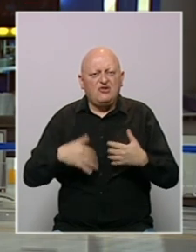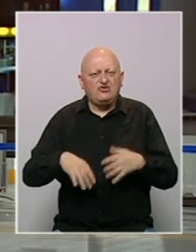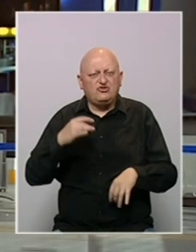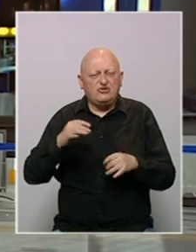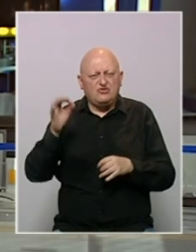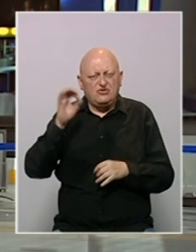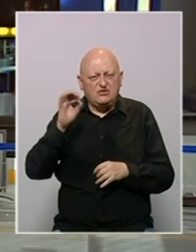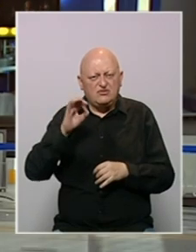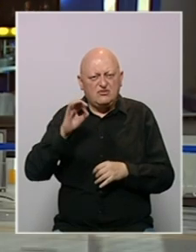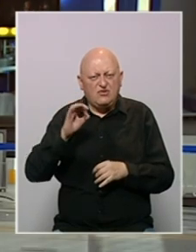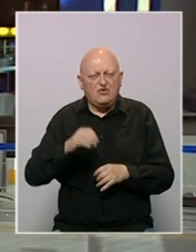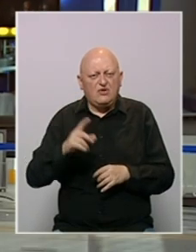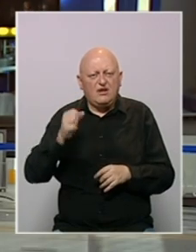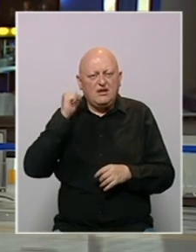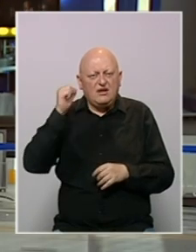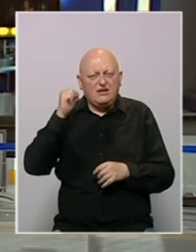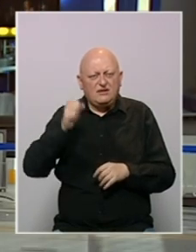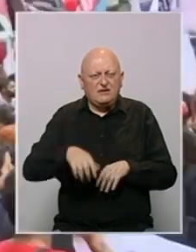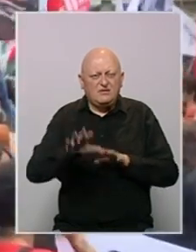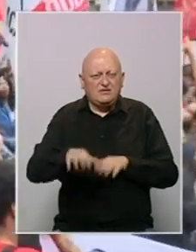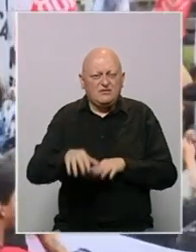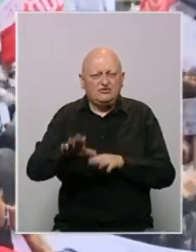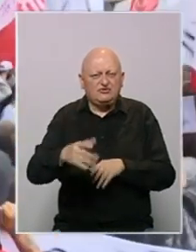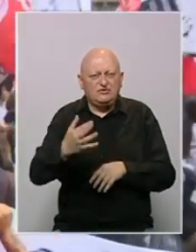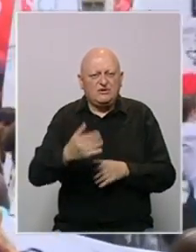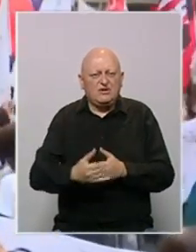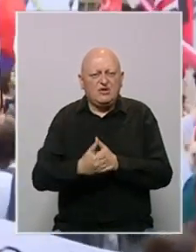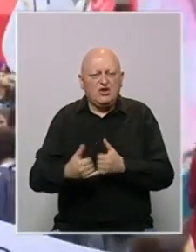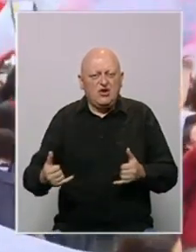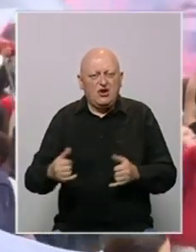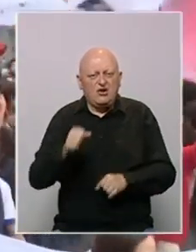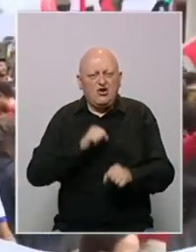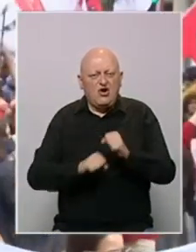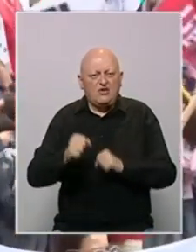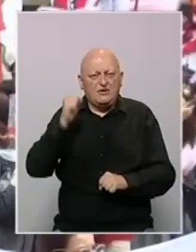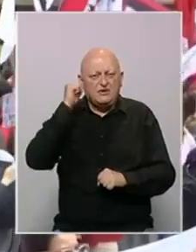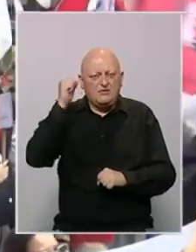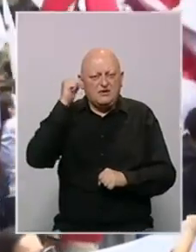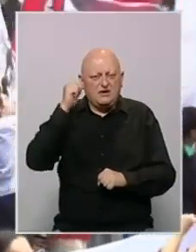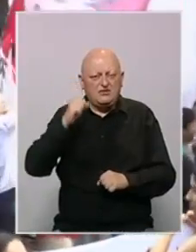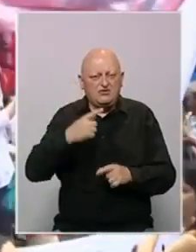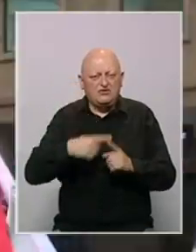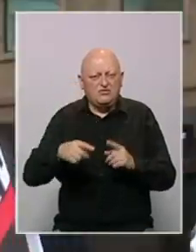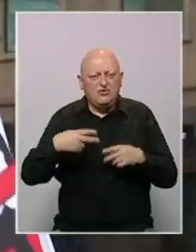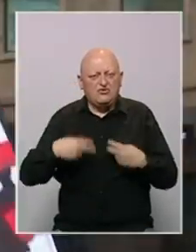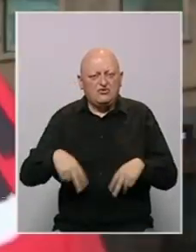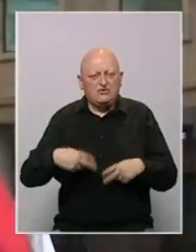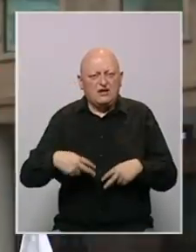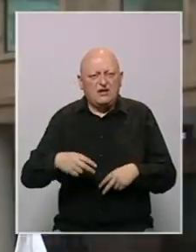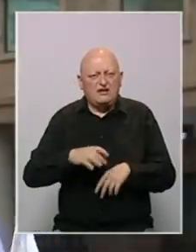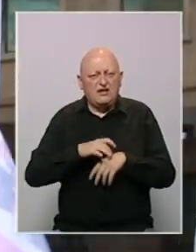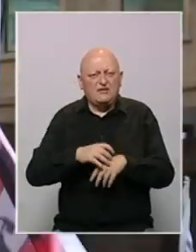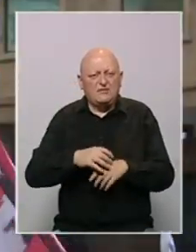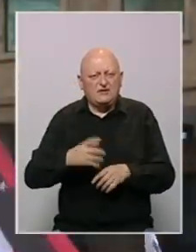čak i ako bude izgubio izbore u oktobru. Demonstranti su marširali u nekoliko gradova u odbranu demokratije zbog